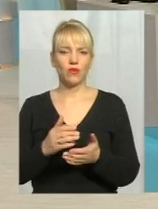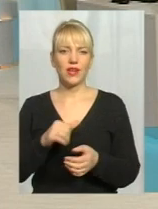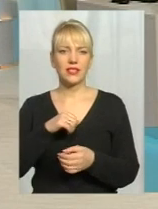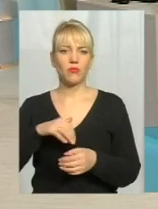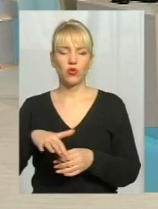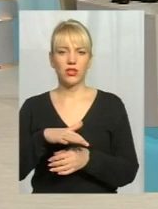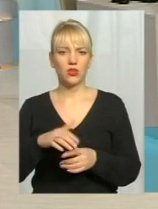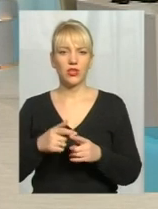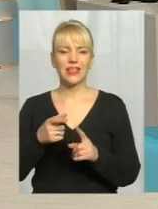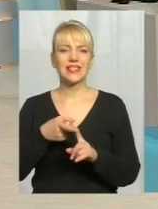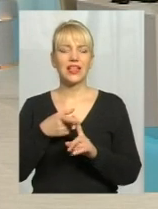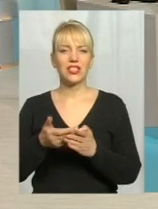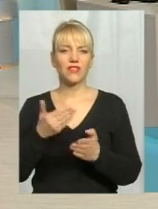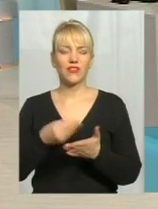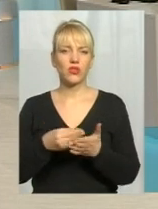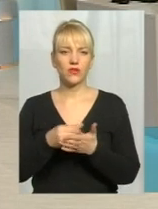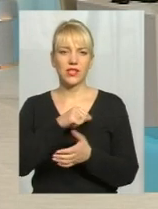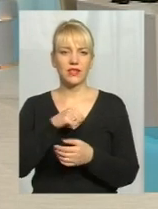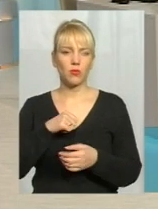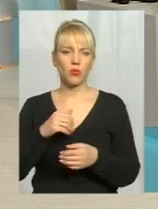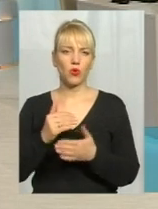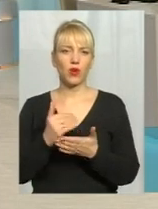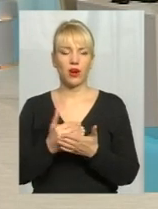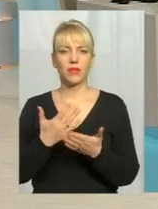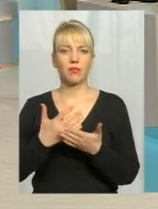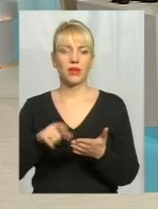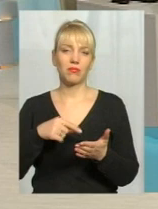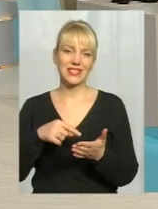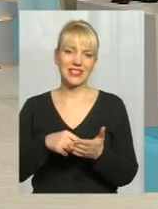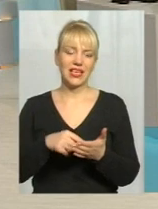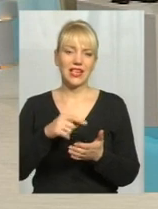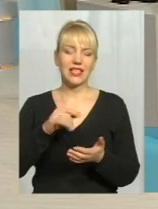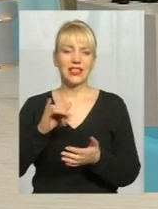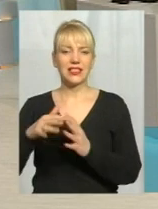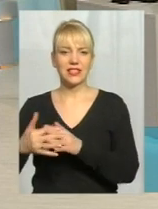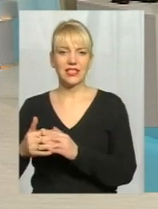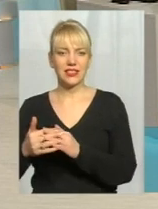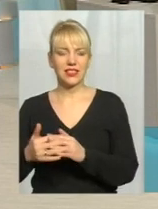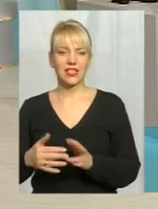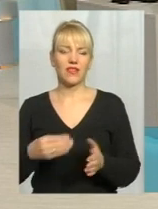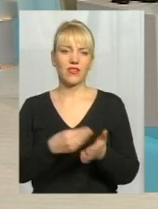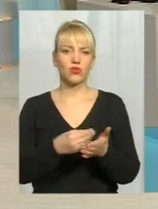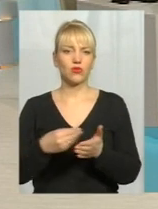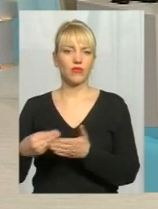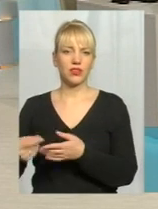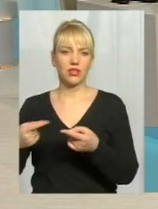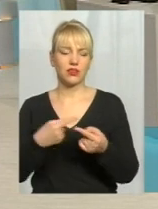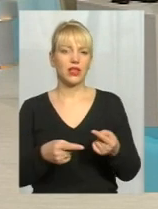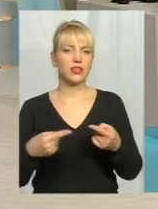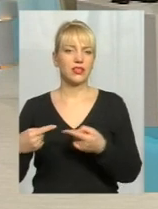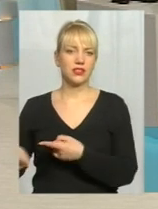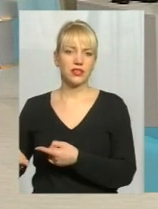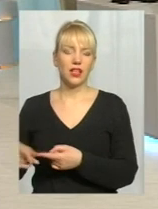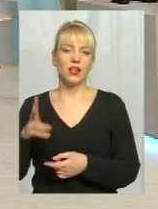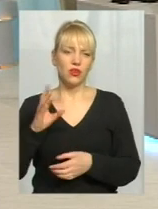фінансування самої програми, тому що в сільській місцевості або в об'єднаних територіальних громадах це одне фінансування, в містах це зовсім інше фінансування.